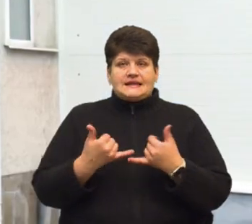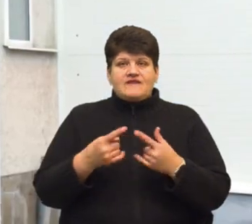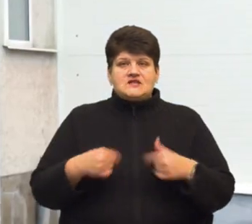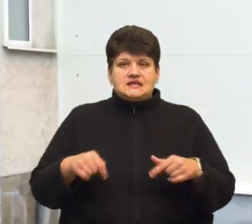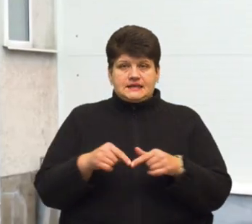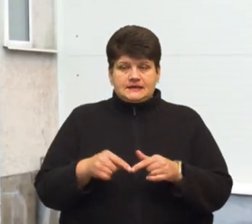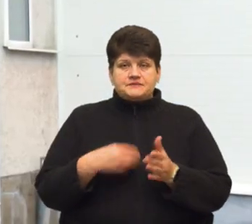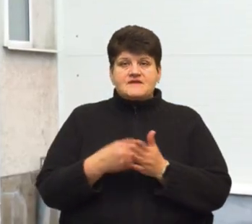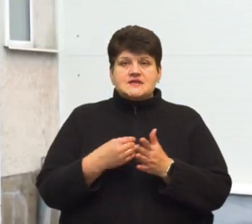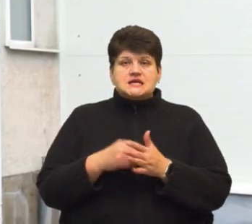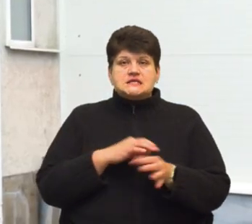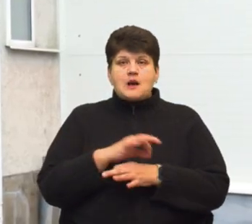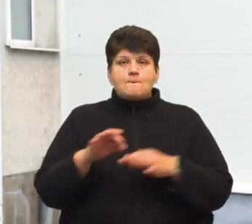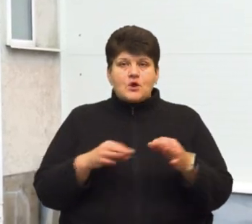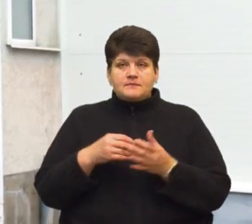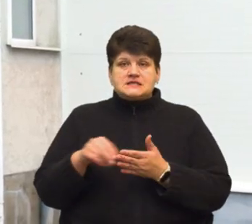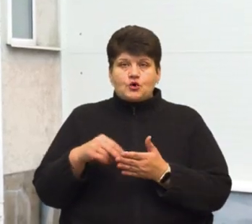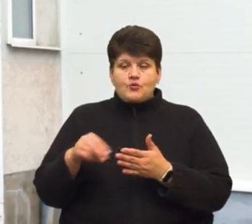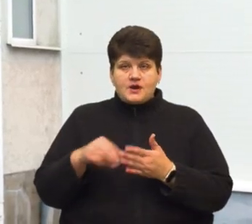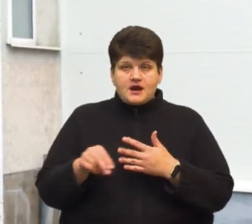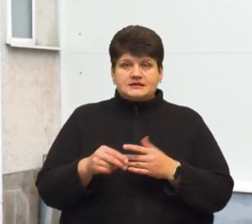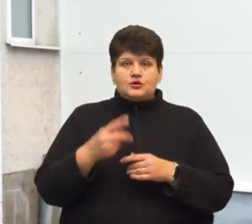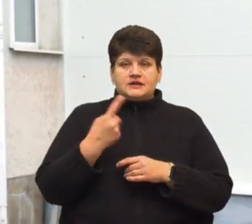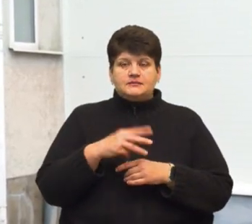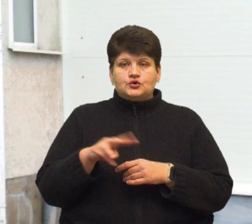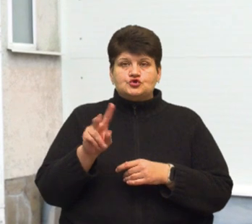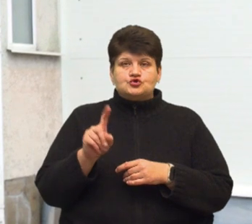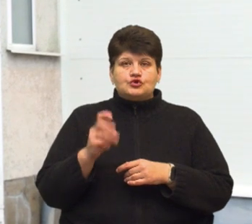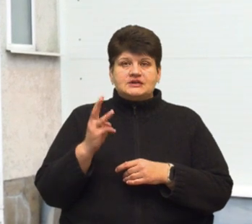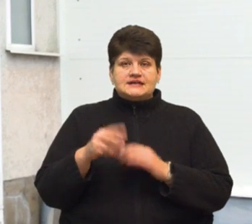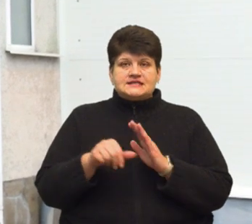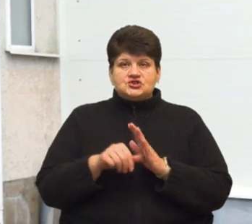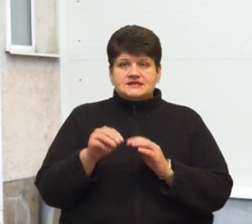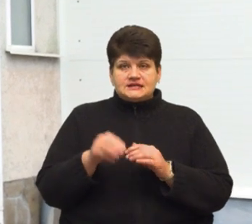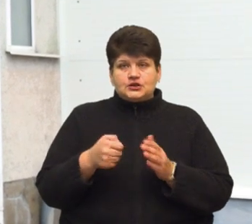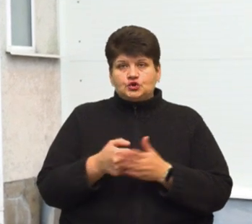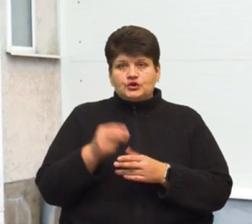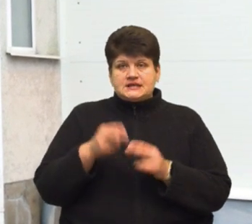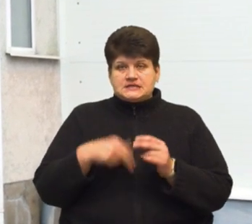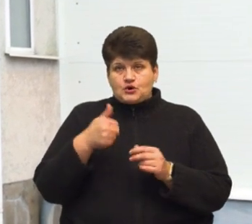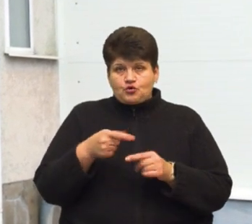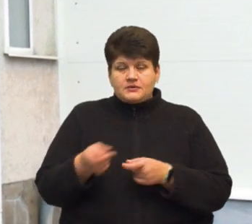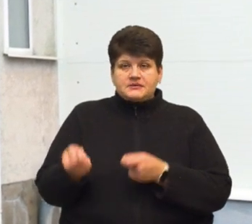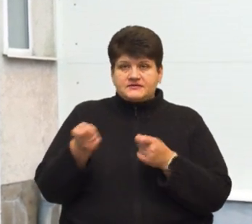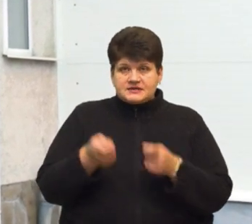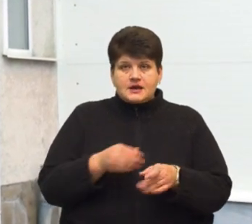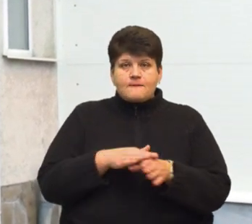Вартість проєкту, який ми закупляємо обладнання, на мільйон 136 тисяч. Думаю, що ми до кінця року його вже завеземо і повністю